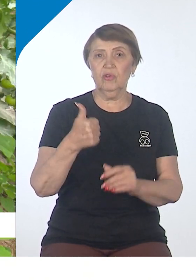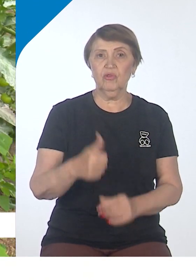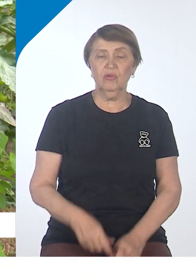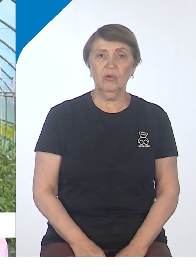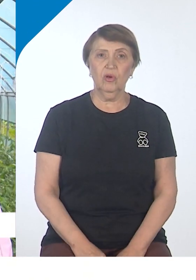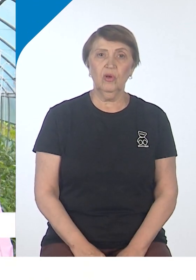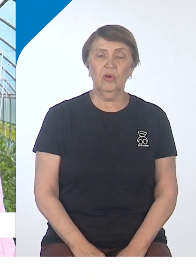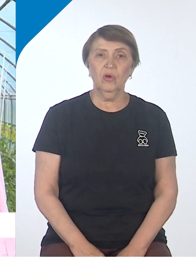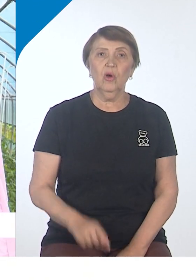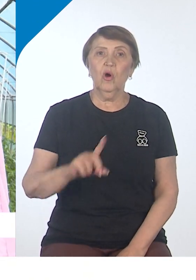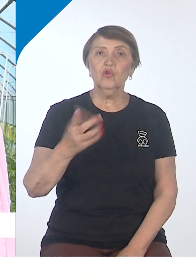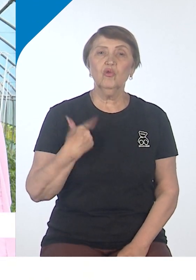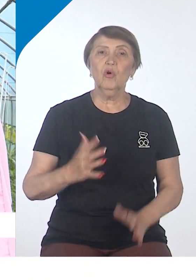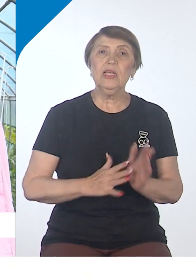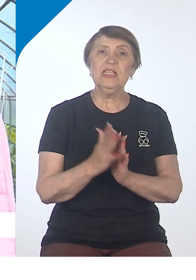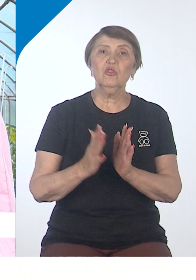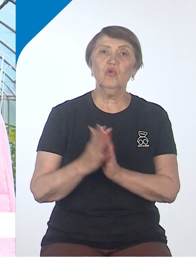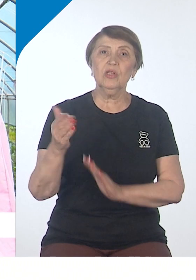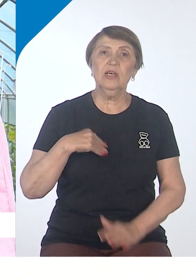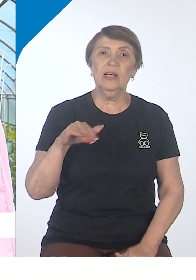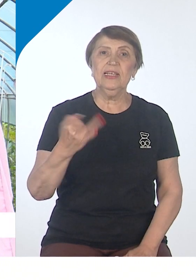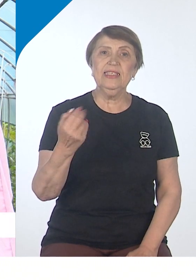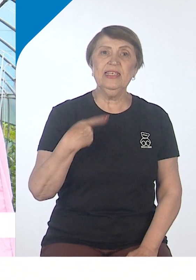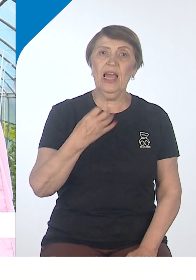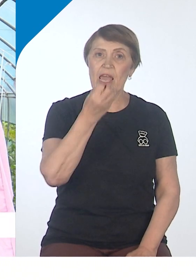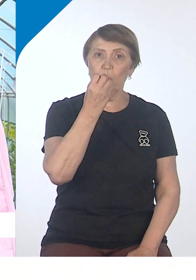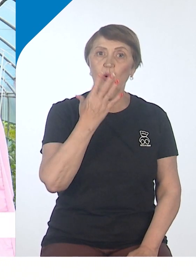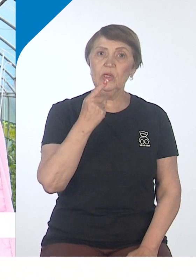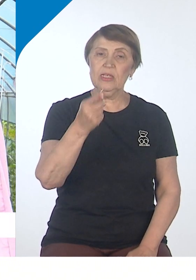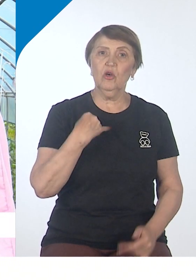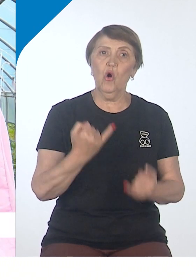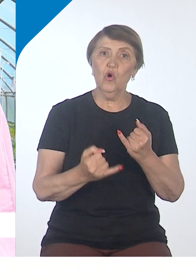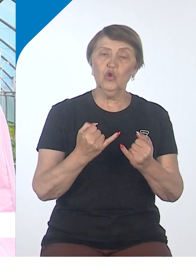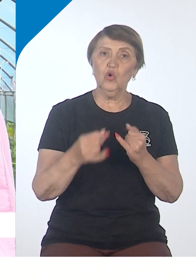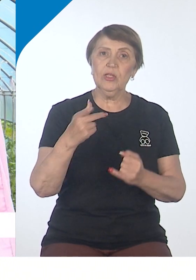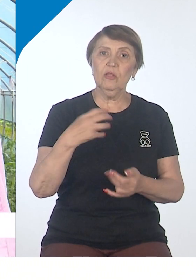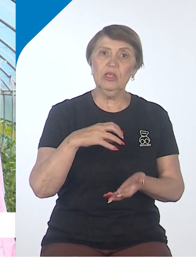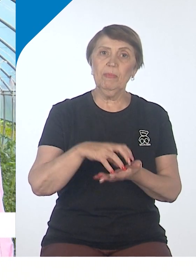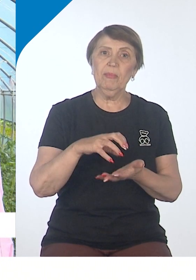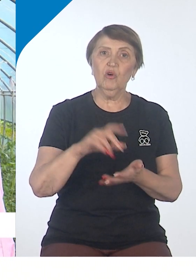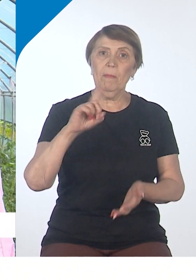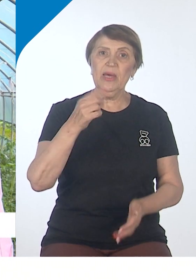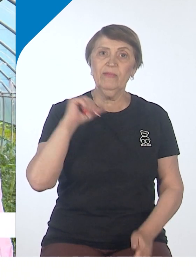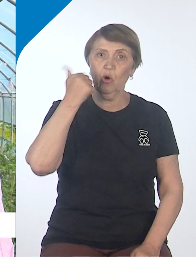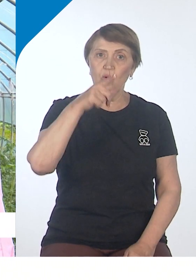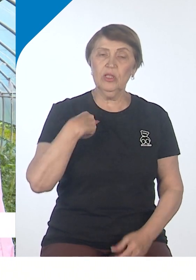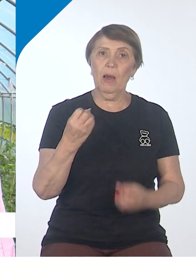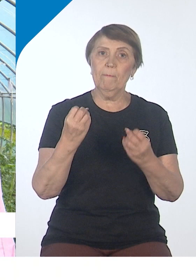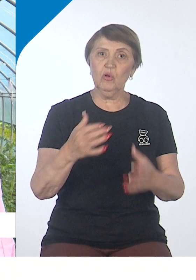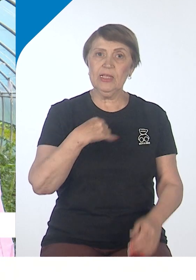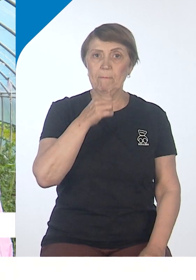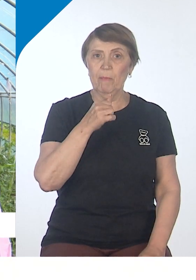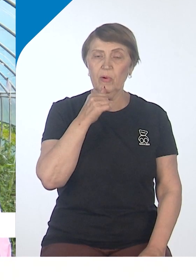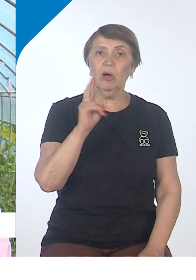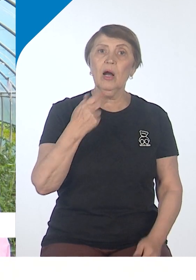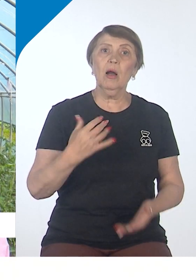А что за сорта? Сорт это ти, тоже японской селекции, желтые помидоры. Да, первый год я их просто испробовал, не знаю,